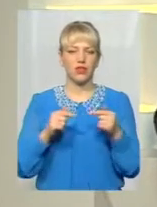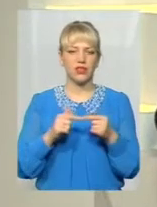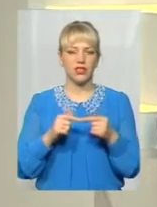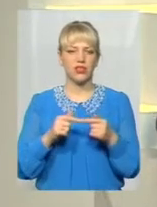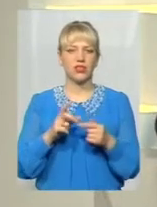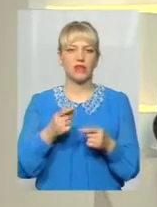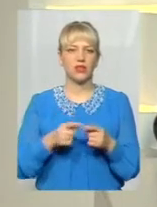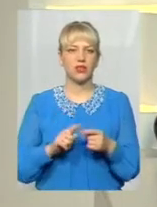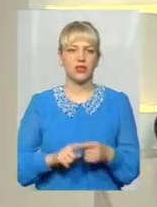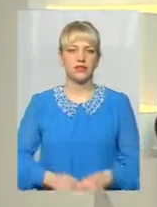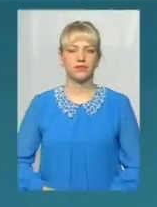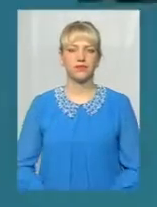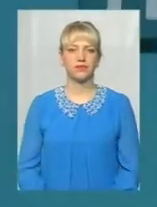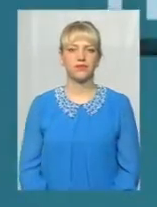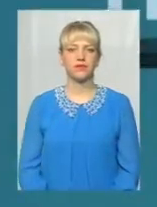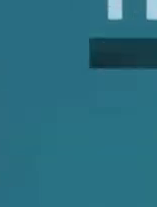це далі у коментарі.